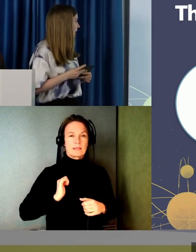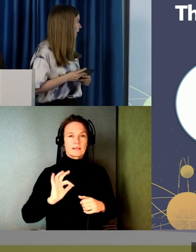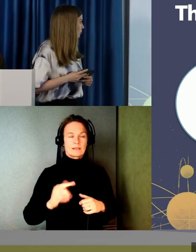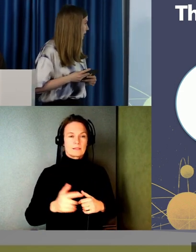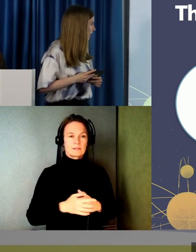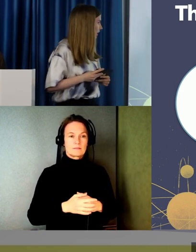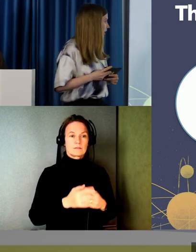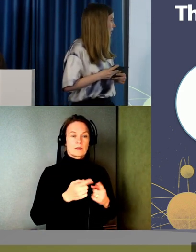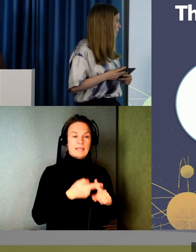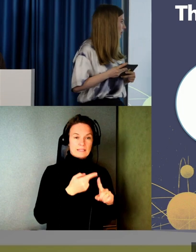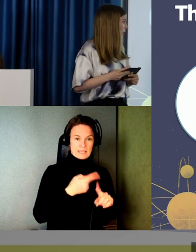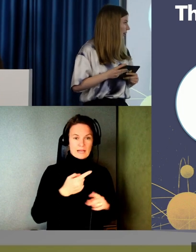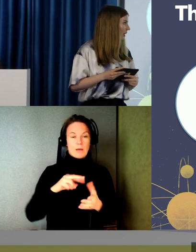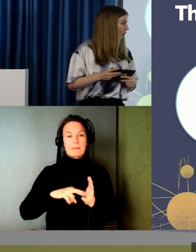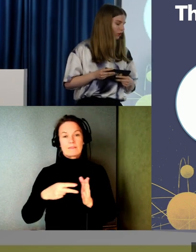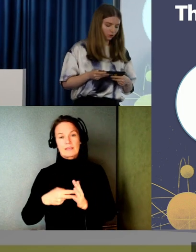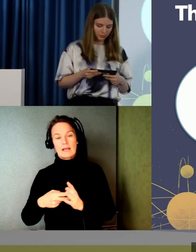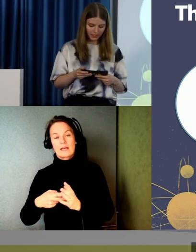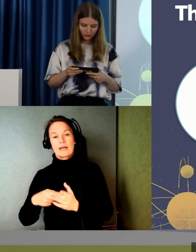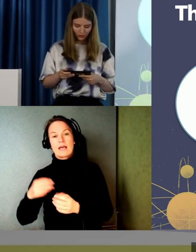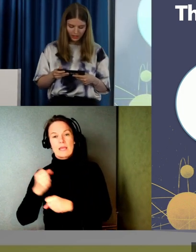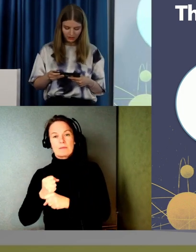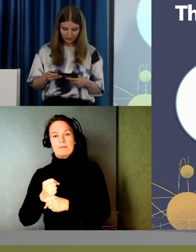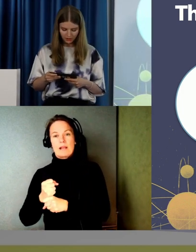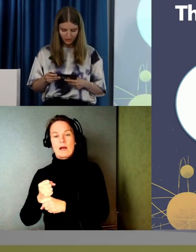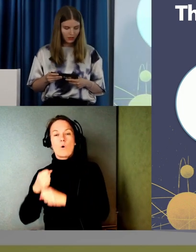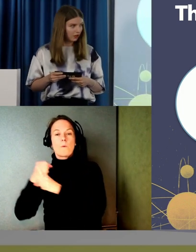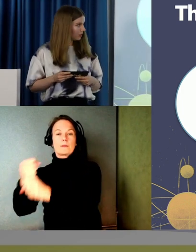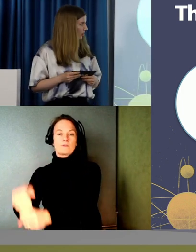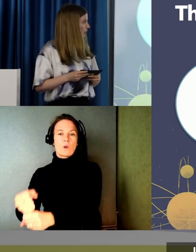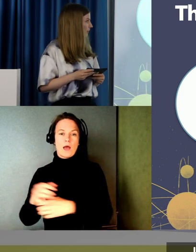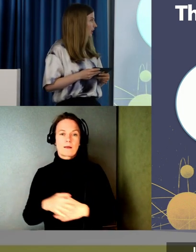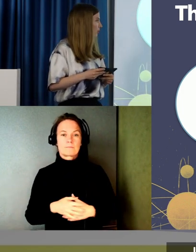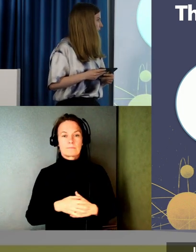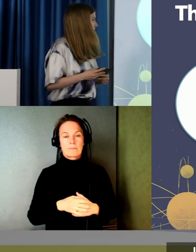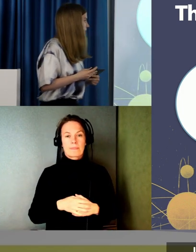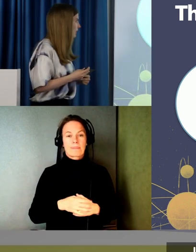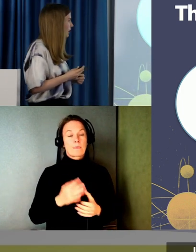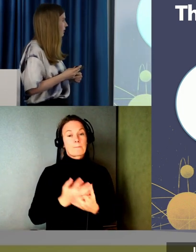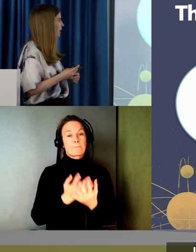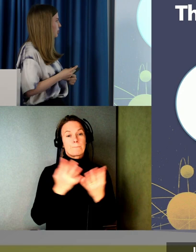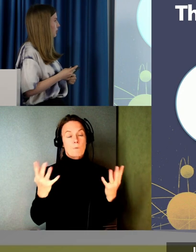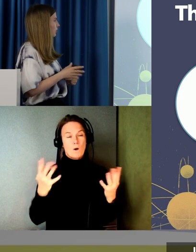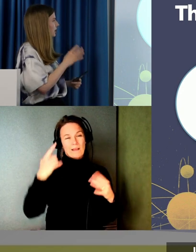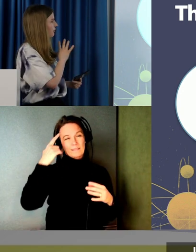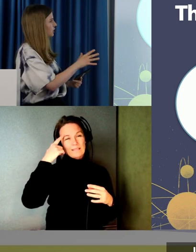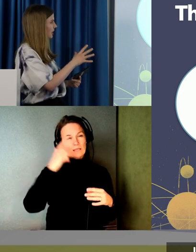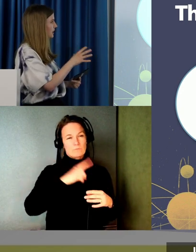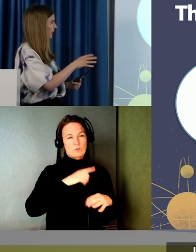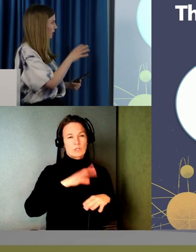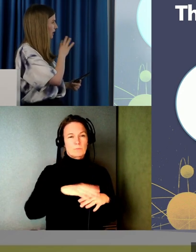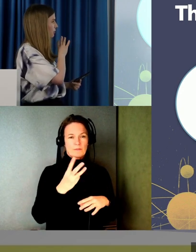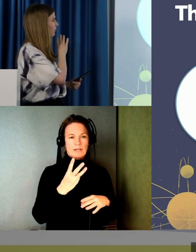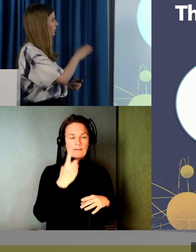Initiera, planera, implementera och upprätthålla. Jag tror att väldigt många tänker väldigt mycket på de tre